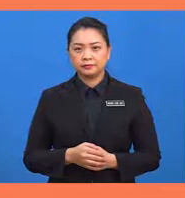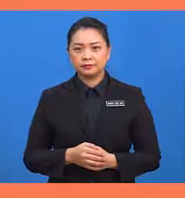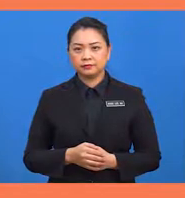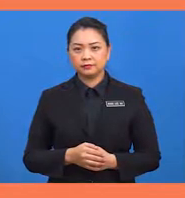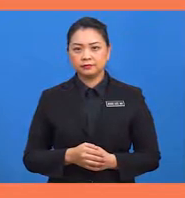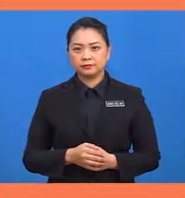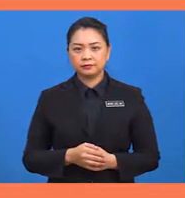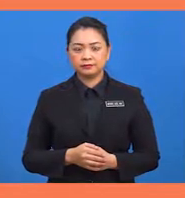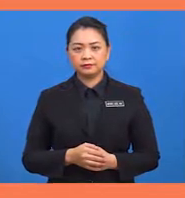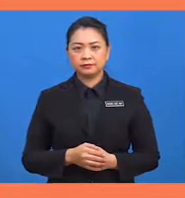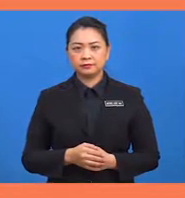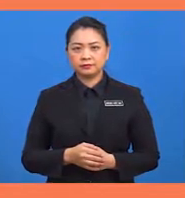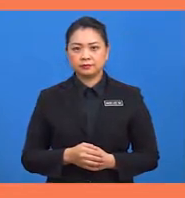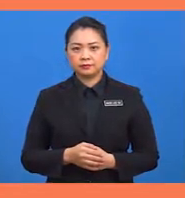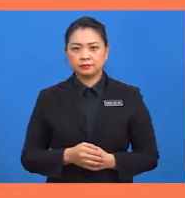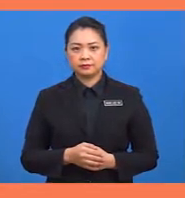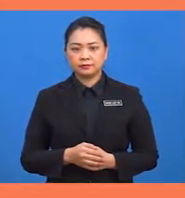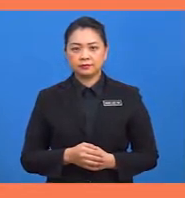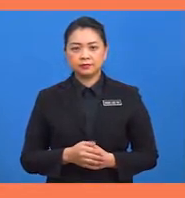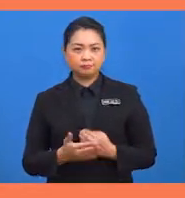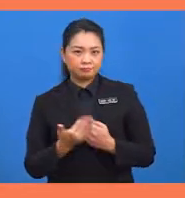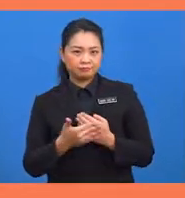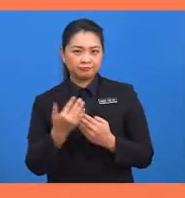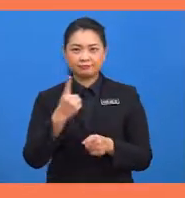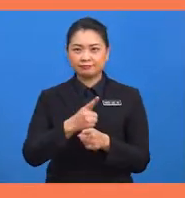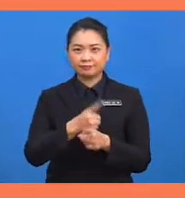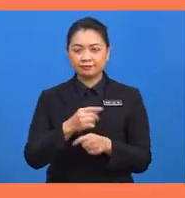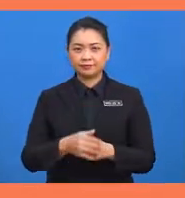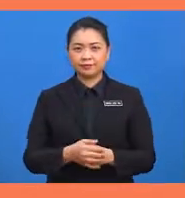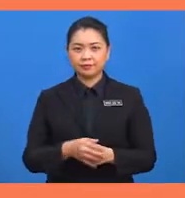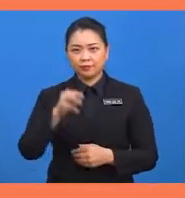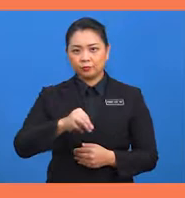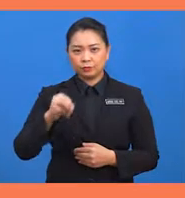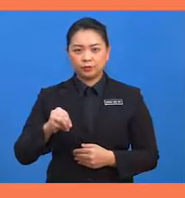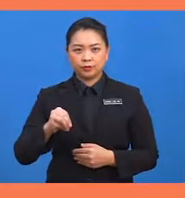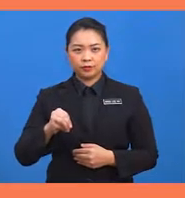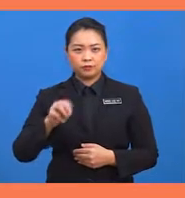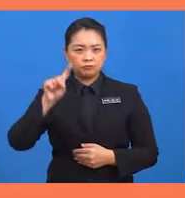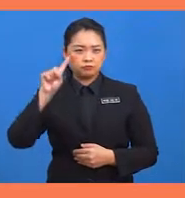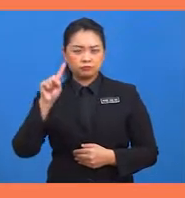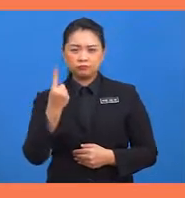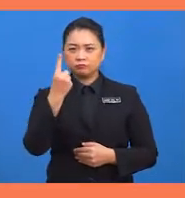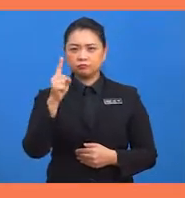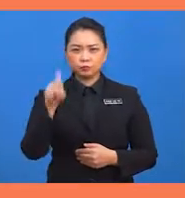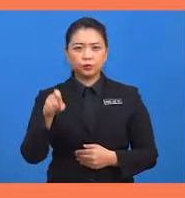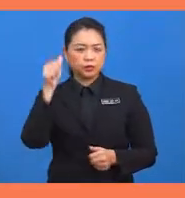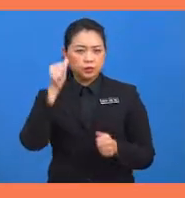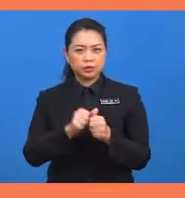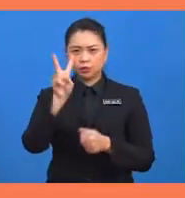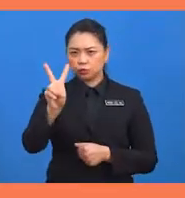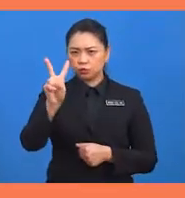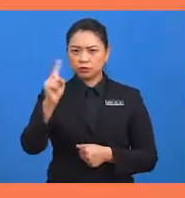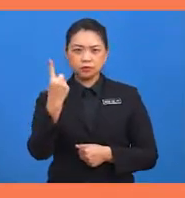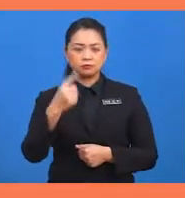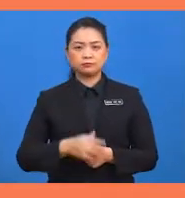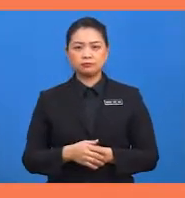dengan 30 darjah. Senang kan? Murid-murid cuma perlu ingat dua perkara sahaja